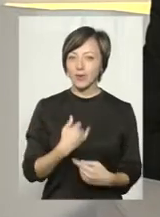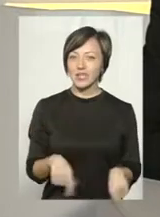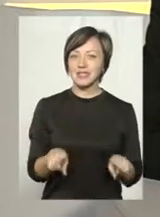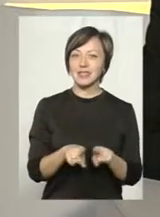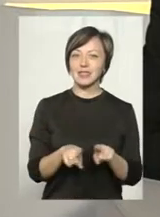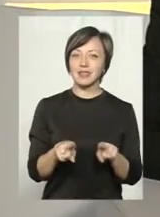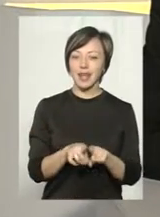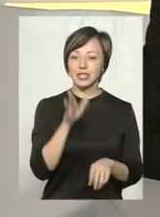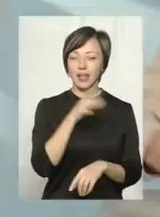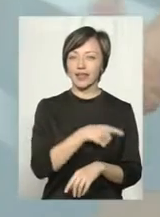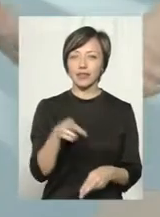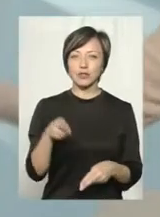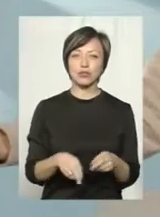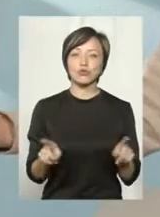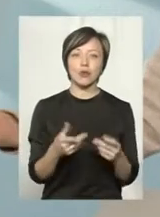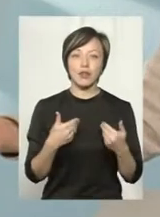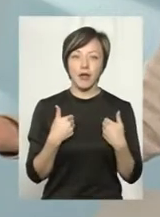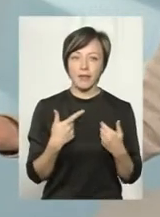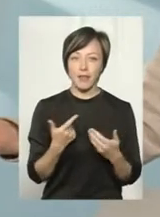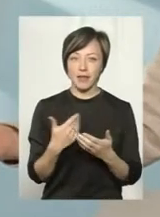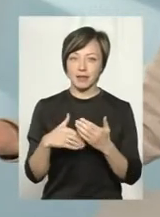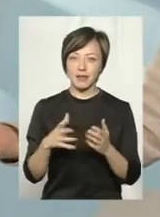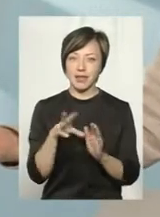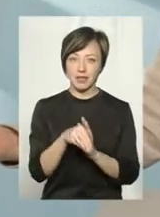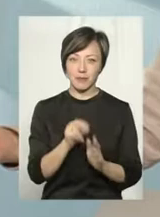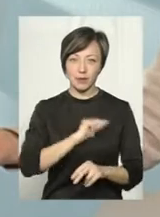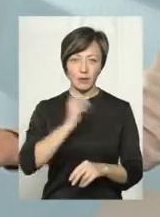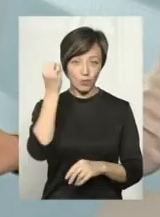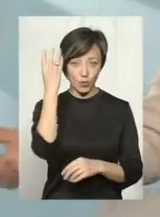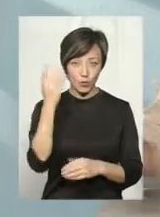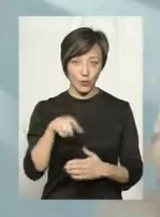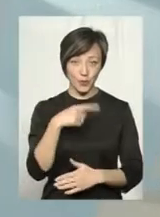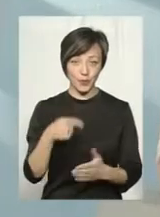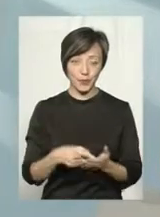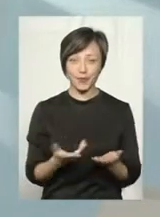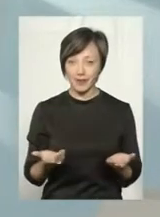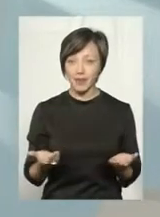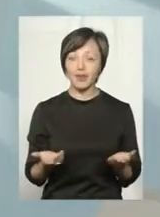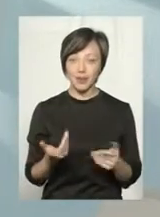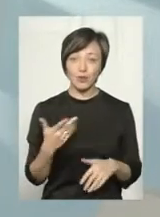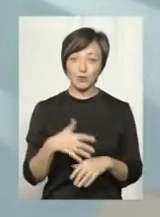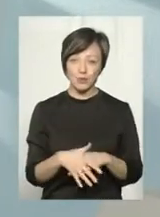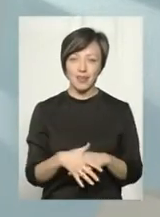каденції закінчуються. То що нам не йти працювати в культуру? Ви розумієте?